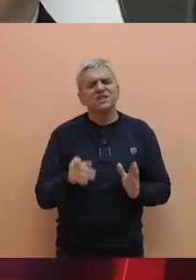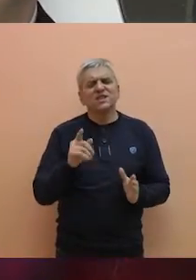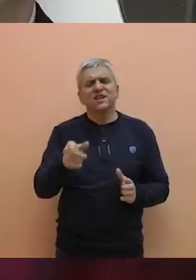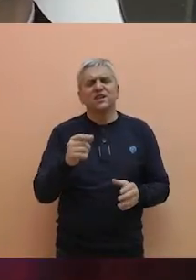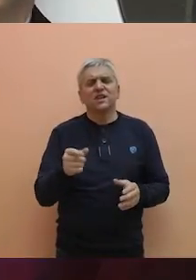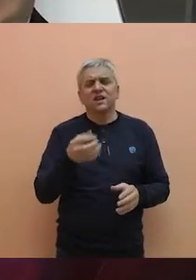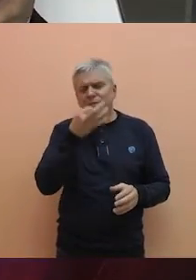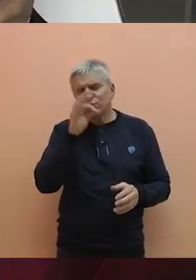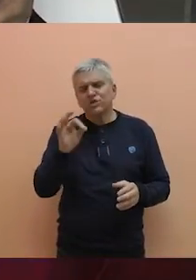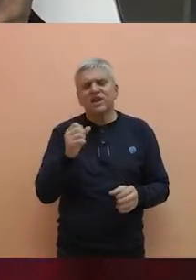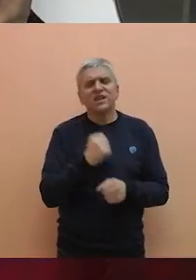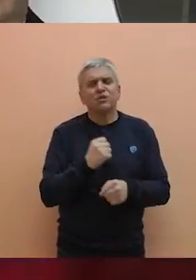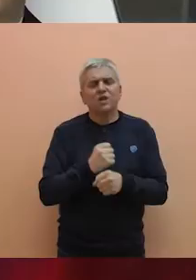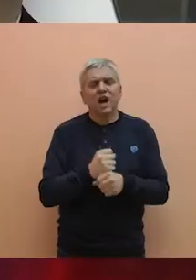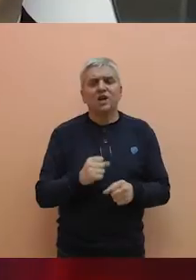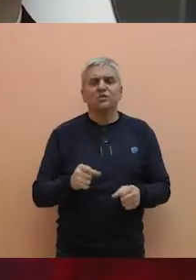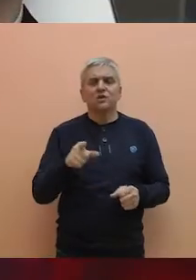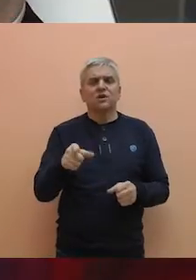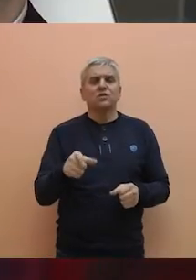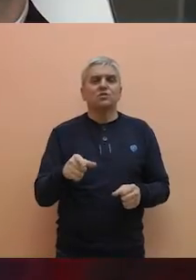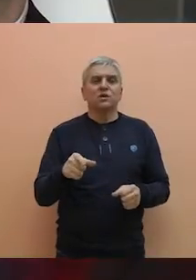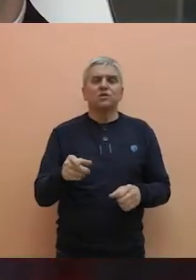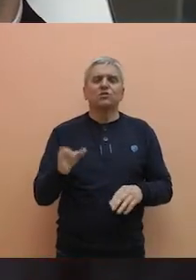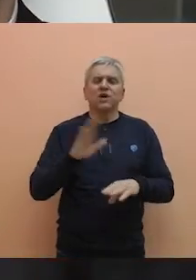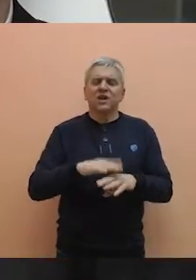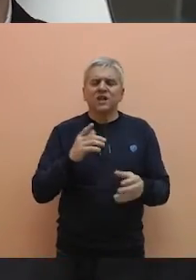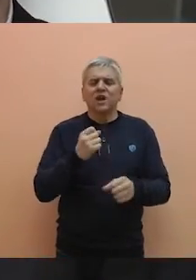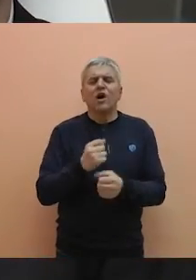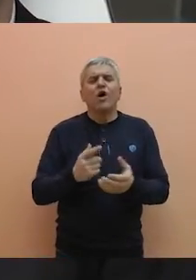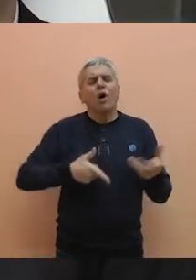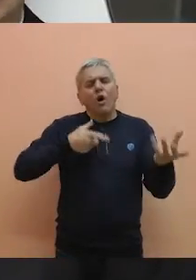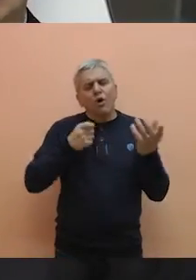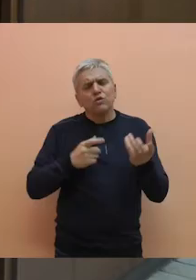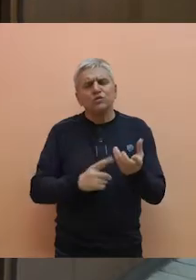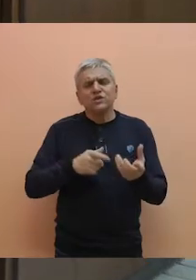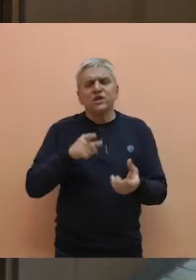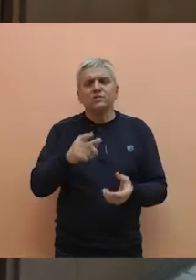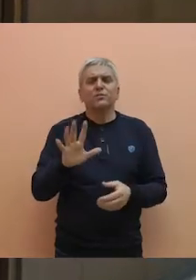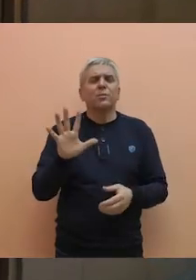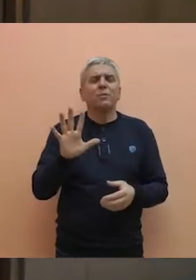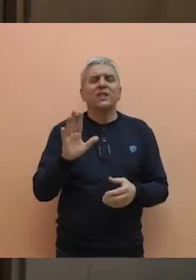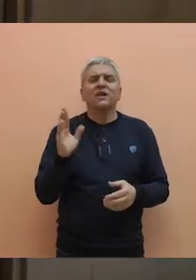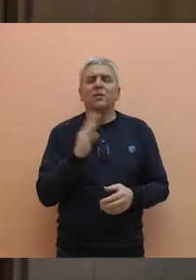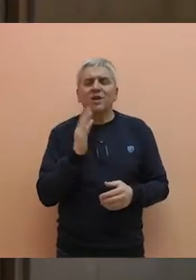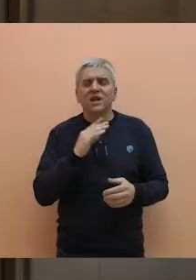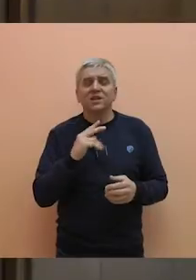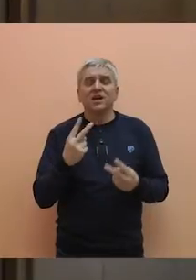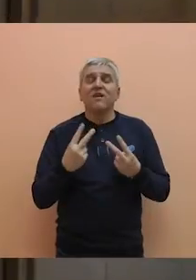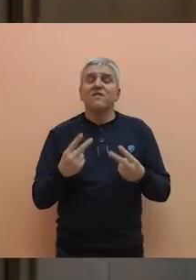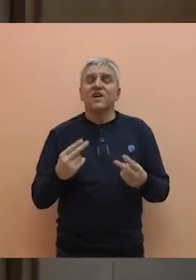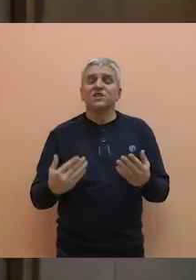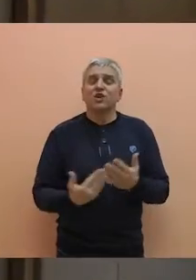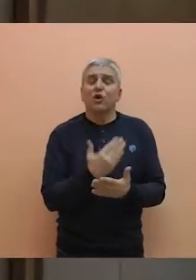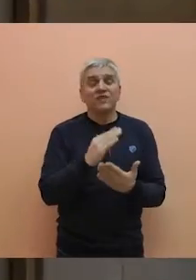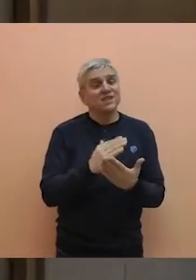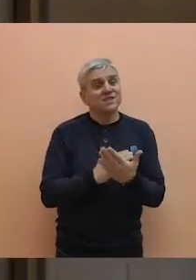napredak u radu. Biće opredeljeni za poslove oružja, za koje je 5. marta krenuo da važi novi